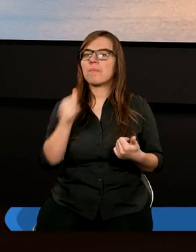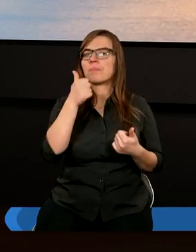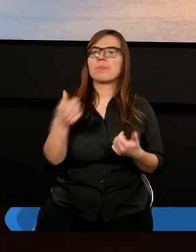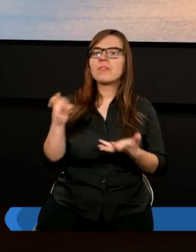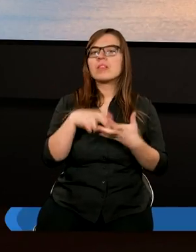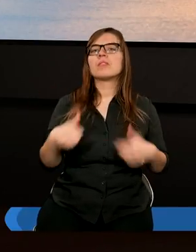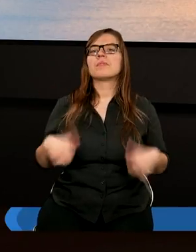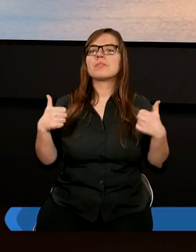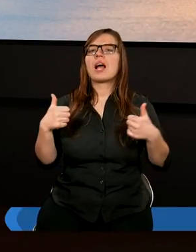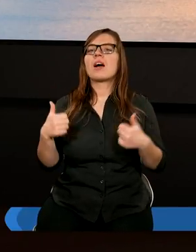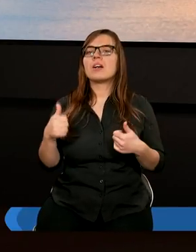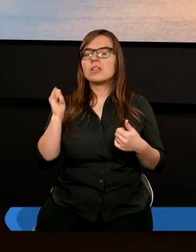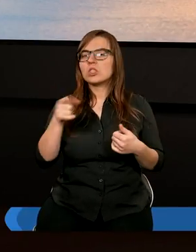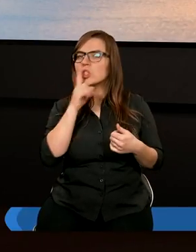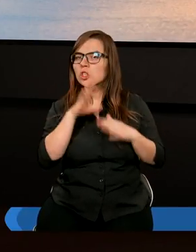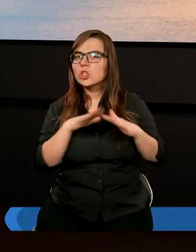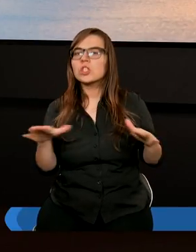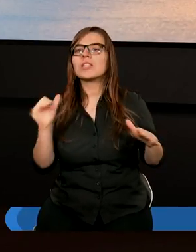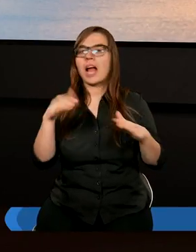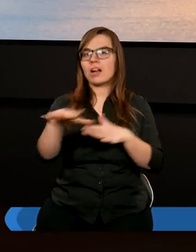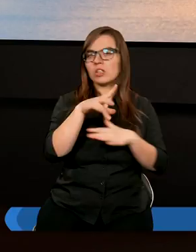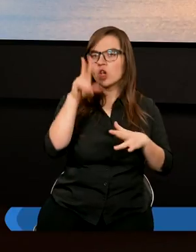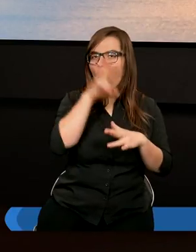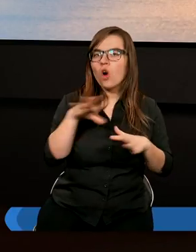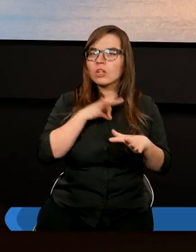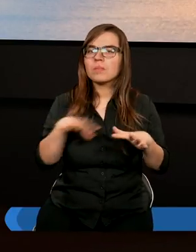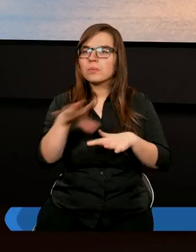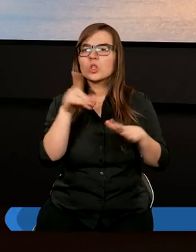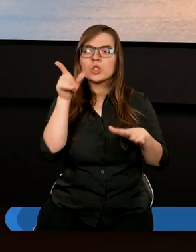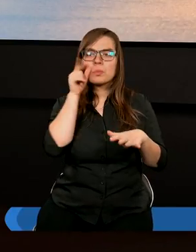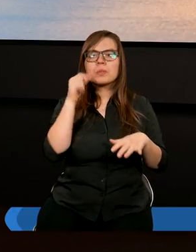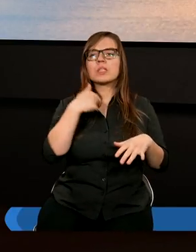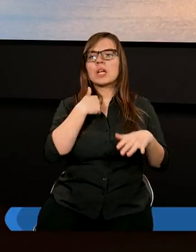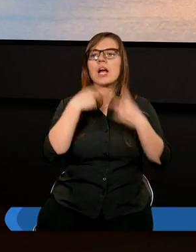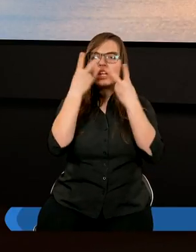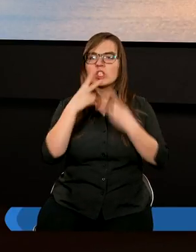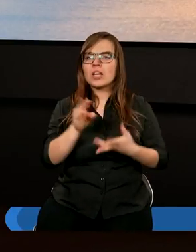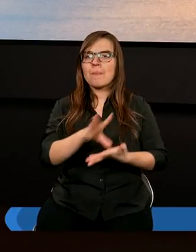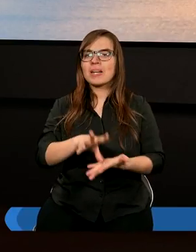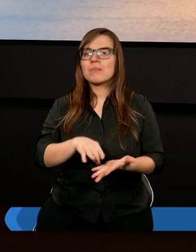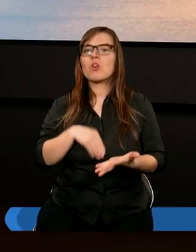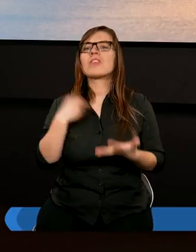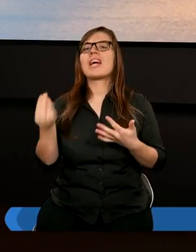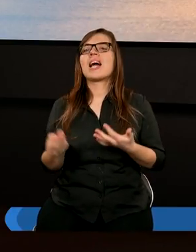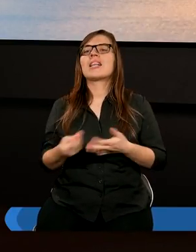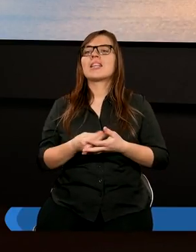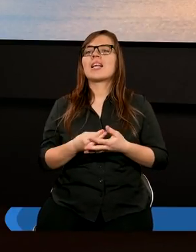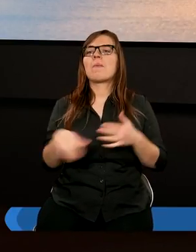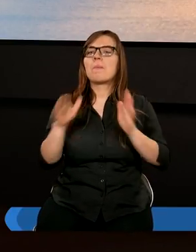i jak jest cisza, jeszcze rodzina śpi, to ja czytam Pismo Święte,